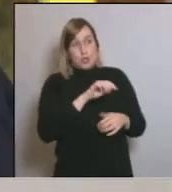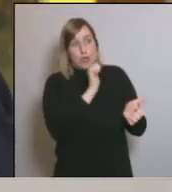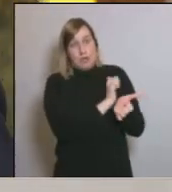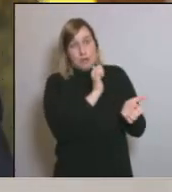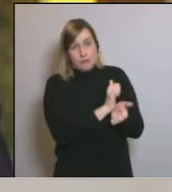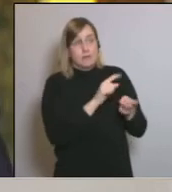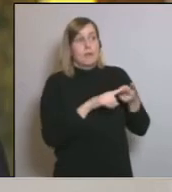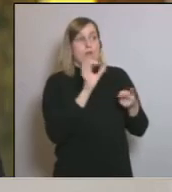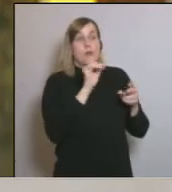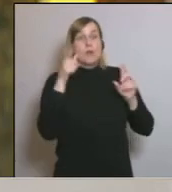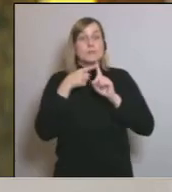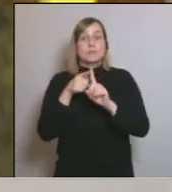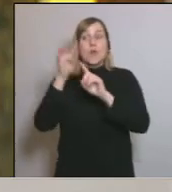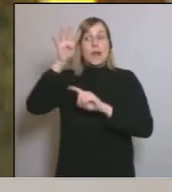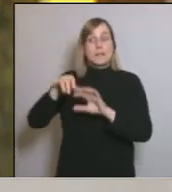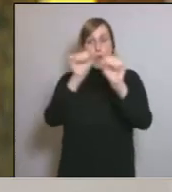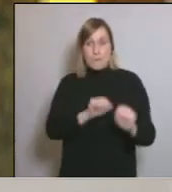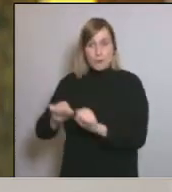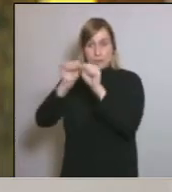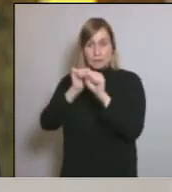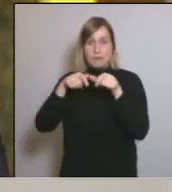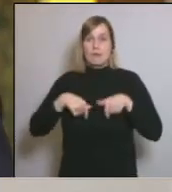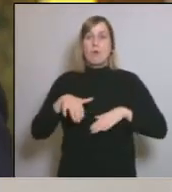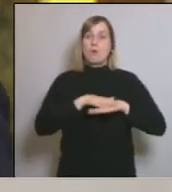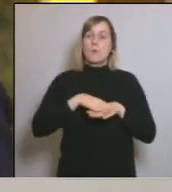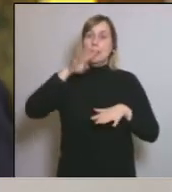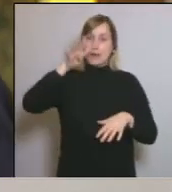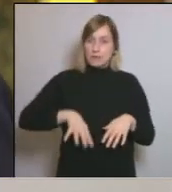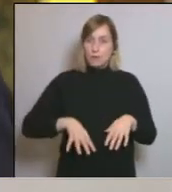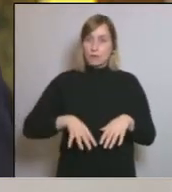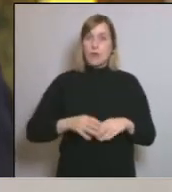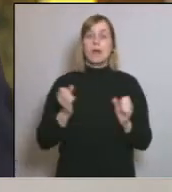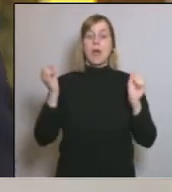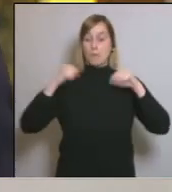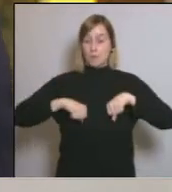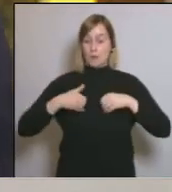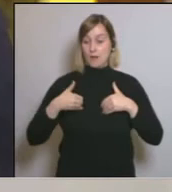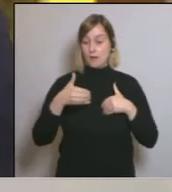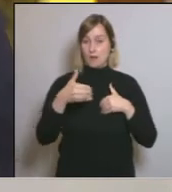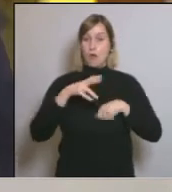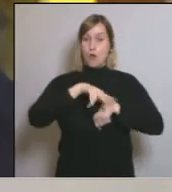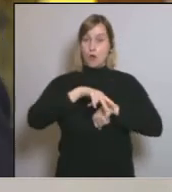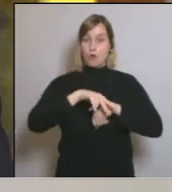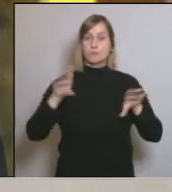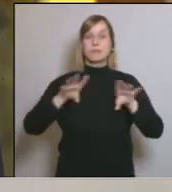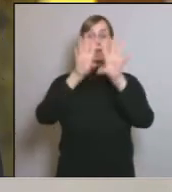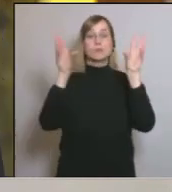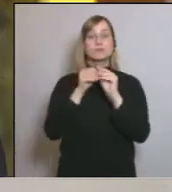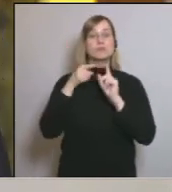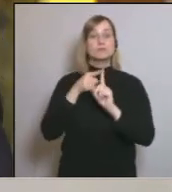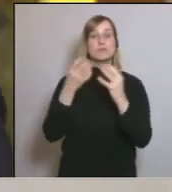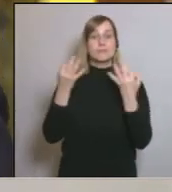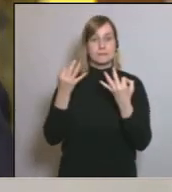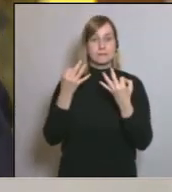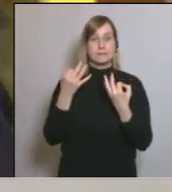els treballadors de Catalunya el govern de Catalunya aprovarà en les properides hores una resolució establint